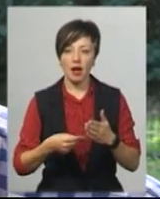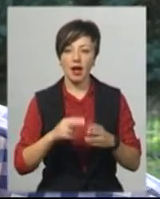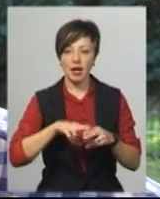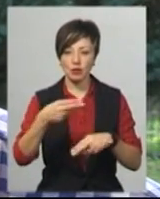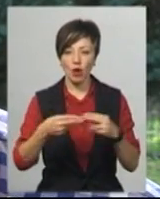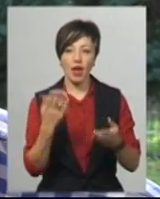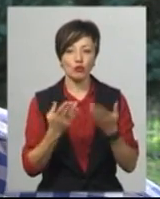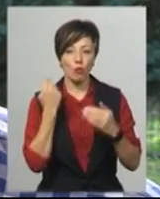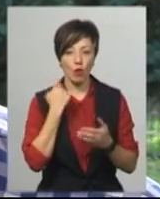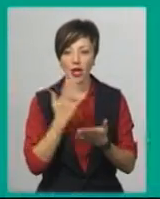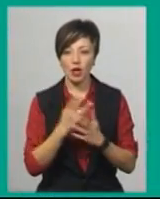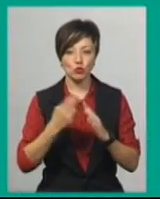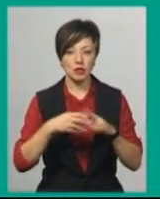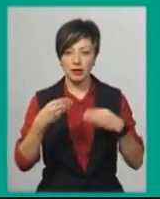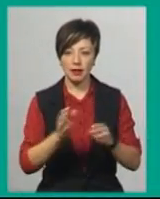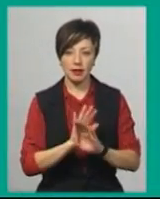субсидія не дається.